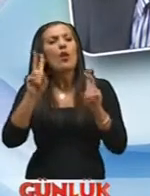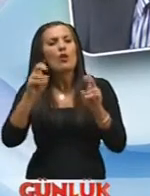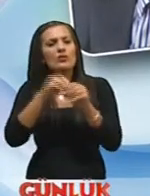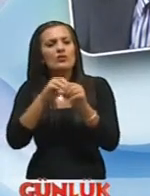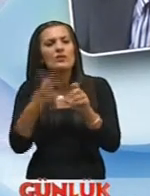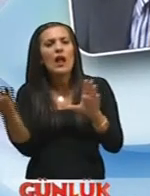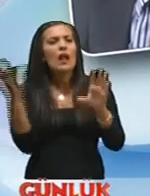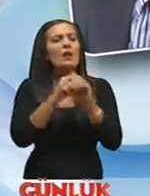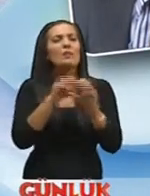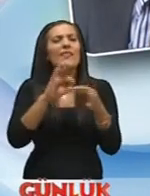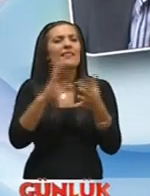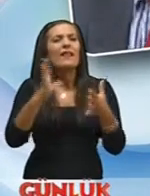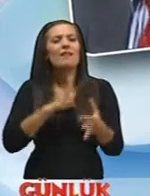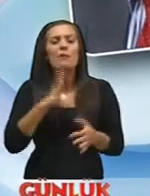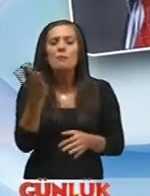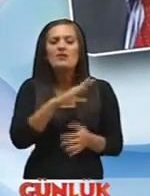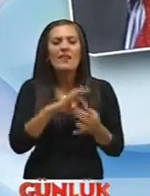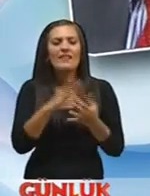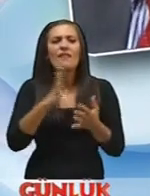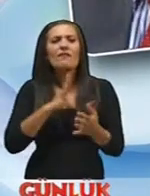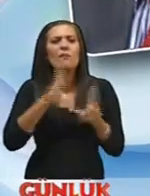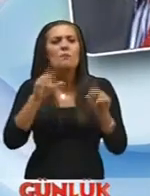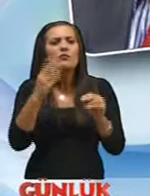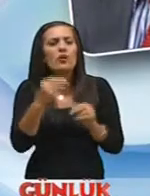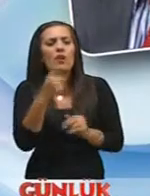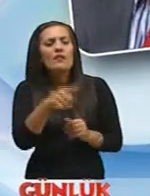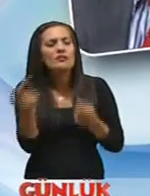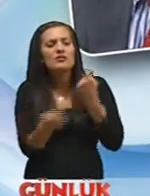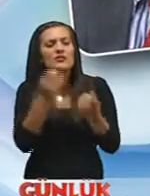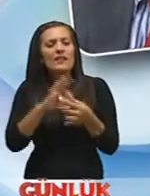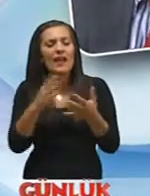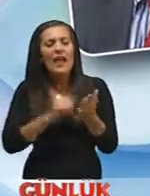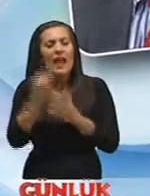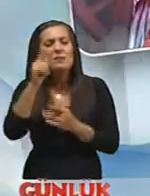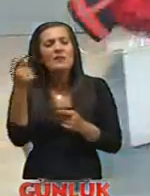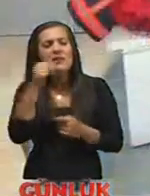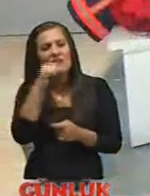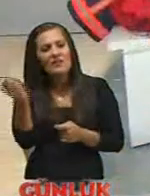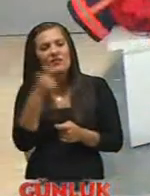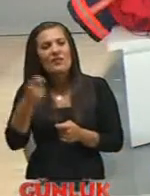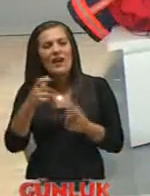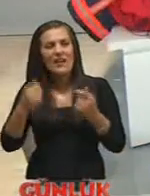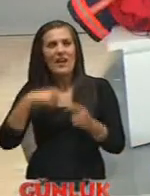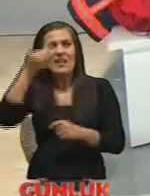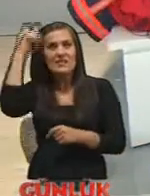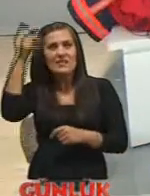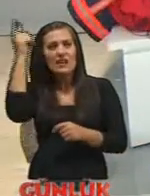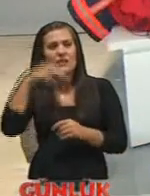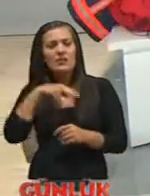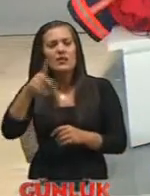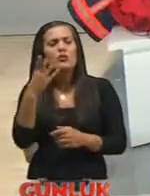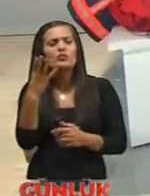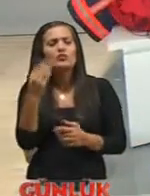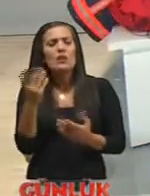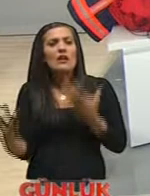konular ben eğitmenimden rica edeyim başka nelerle meşguysunuz çünkü her bir itfaiye aracının o sireniyle geçerken zannediyoruz